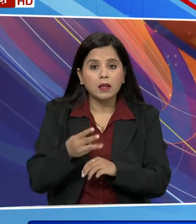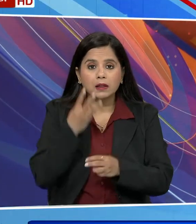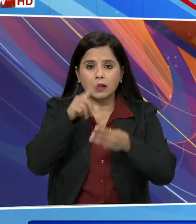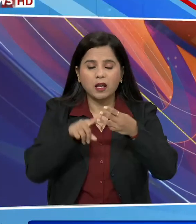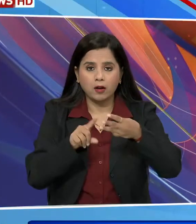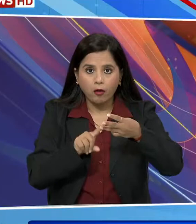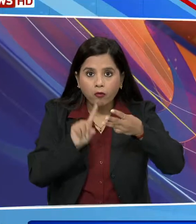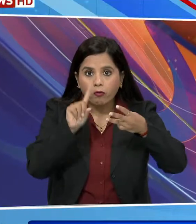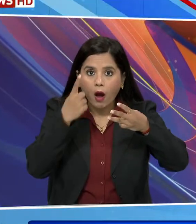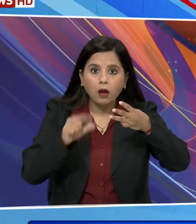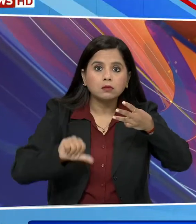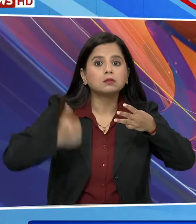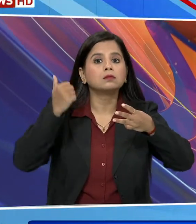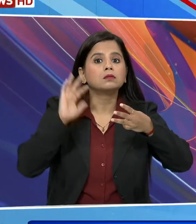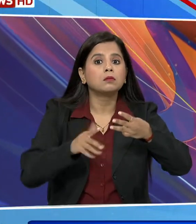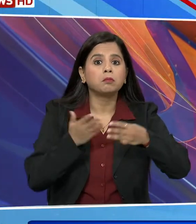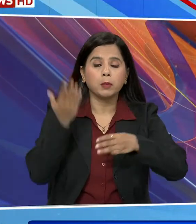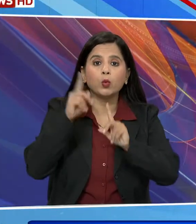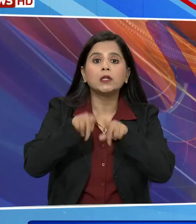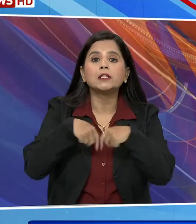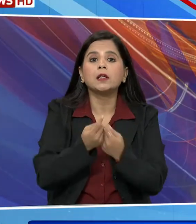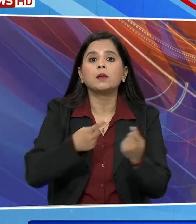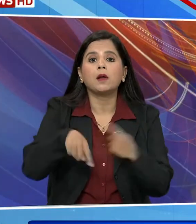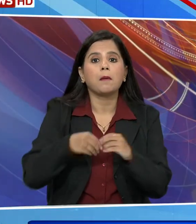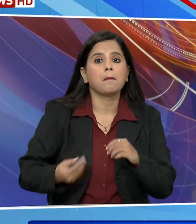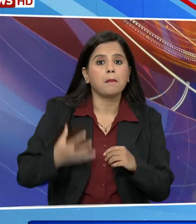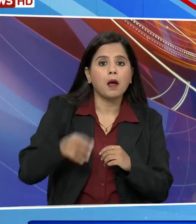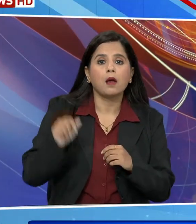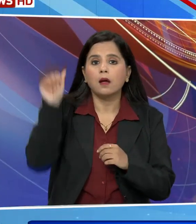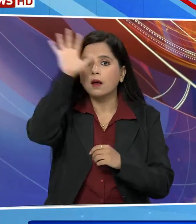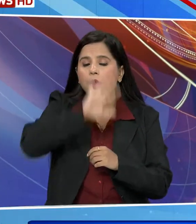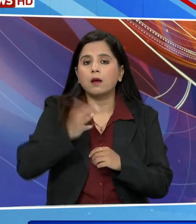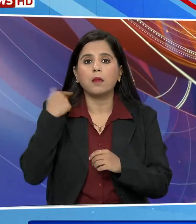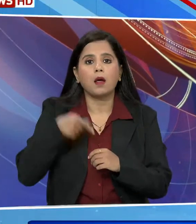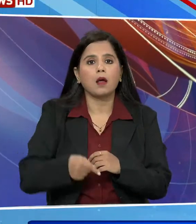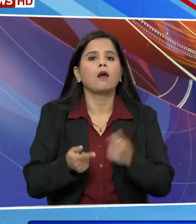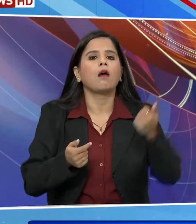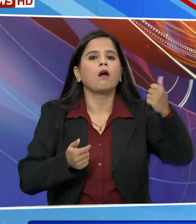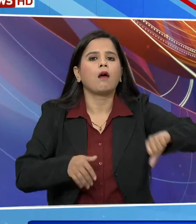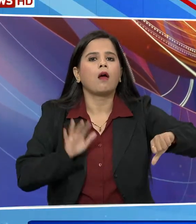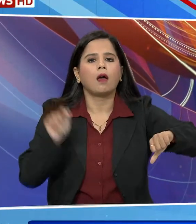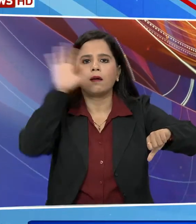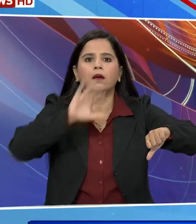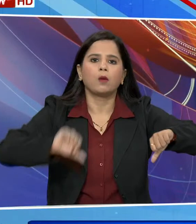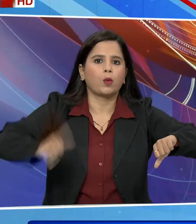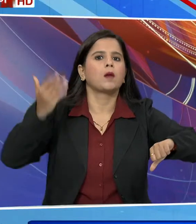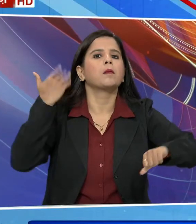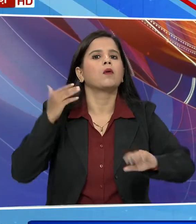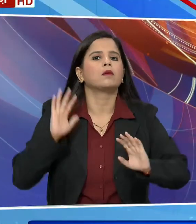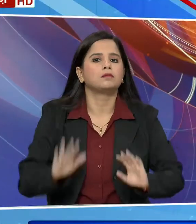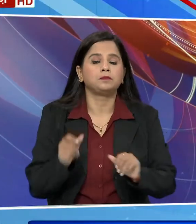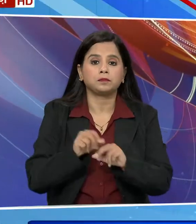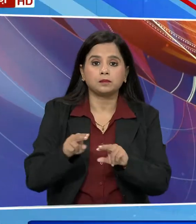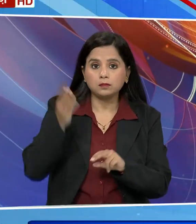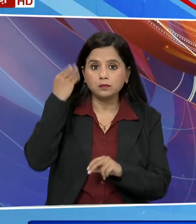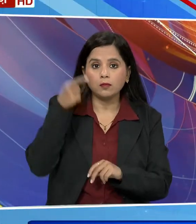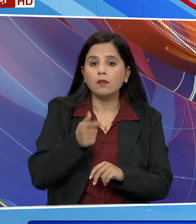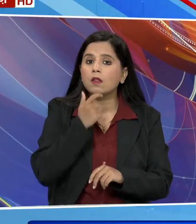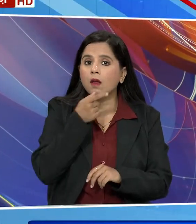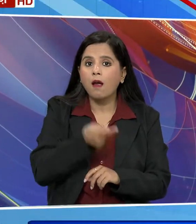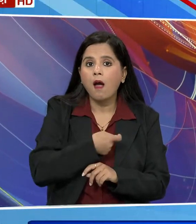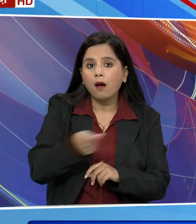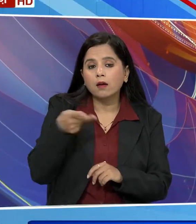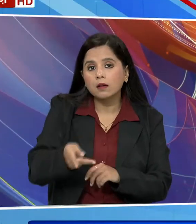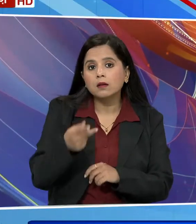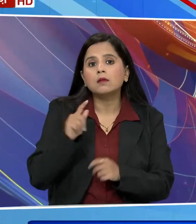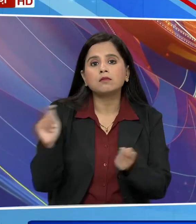पहली जीत है इससे पहले टीम को बांग्नादेश और भारत के खिलाफ हार का सामना करना पड़ा था अफगानिस्तान ने इंगलिंड के खिलाफ